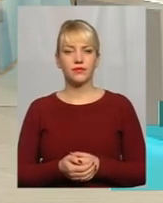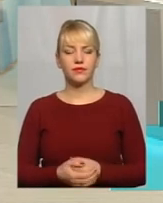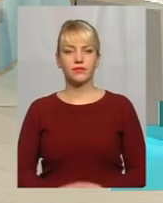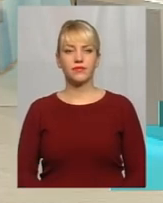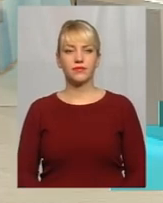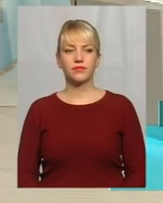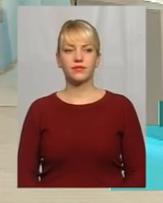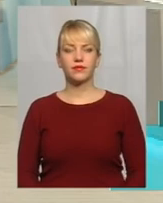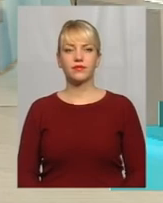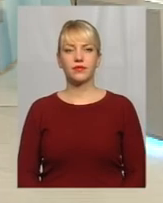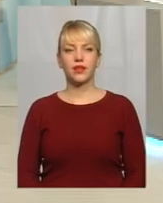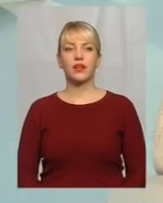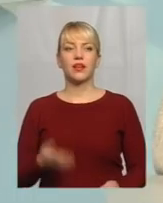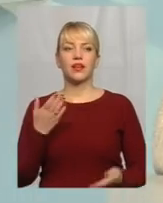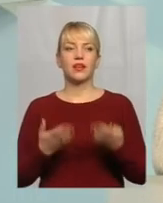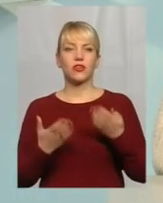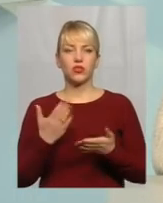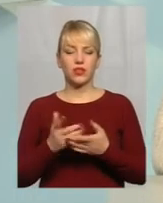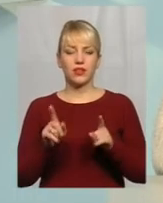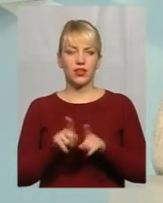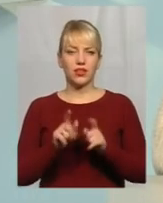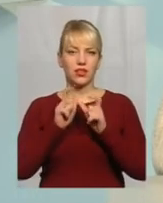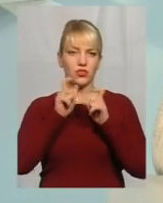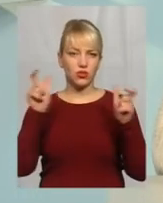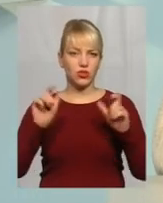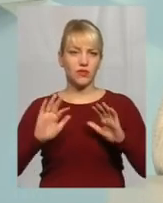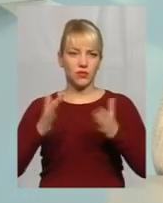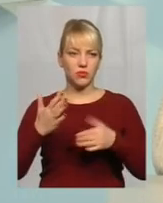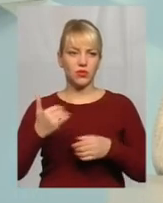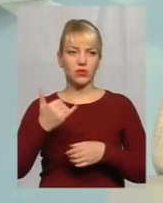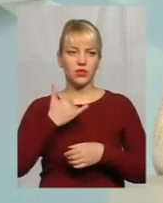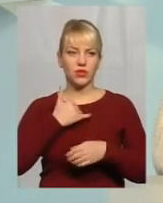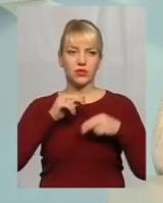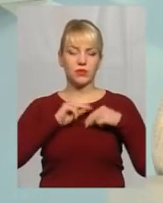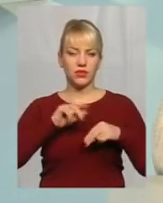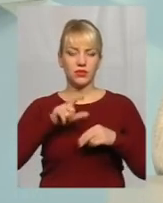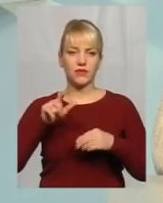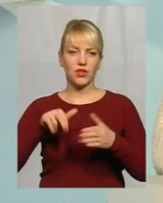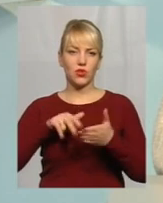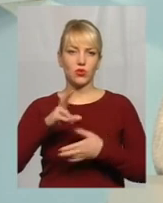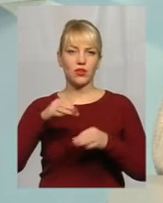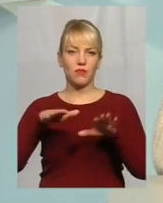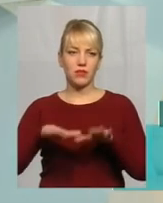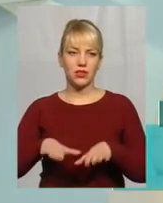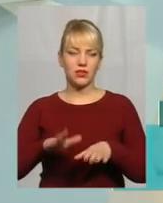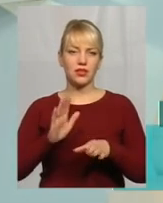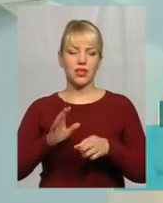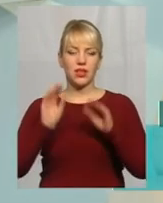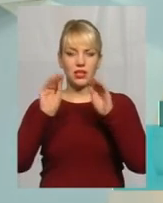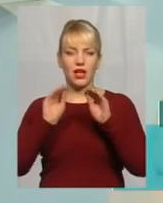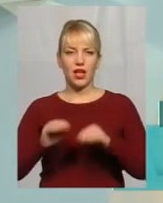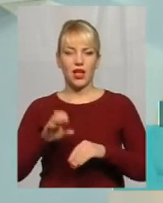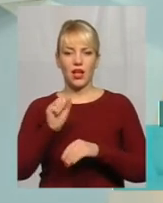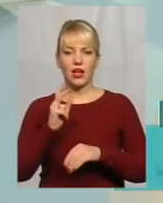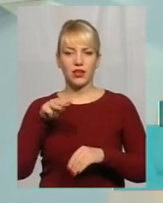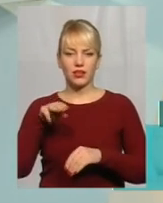Дивіться, якщо є такі кричущі випадки Наші працівники виходять на місце, складають акт по